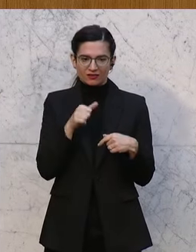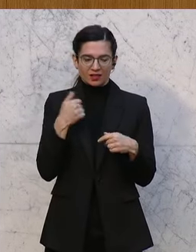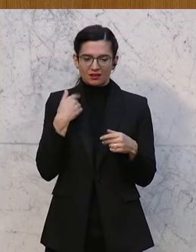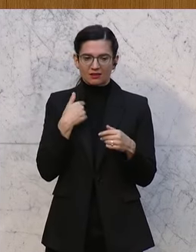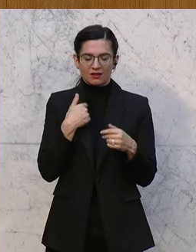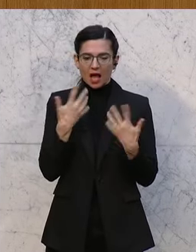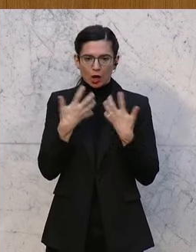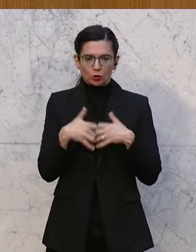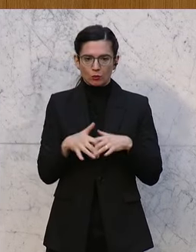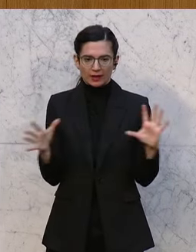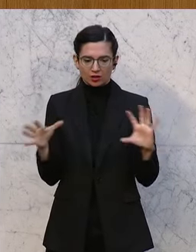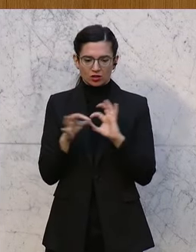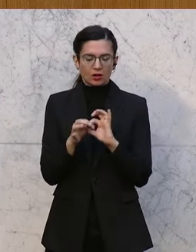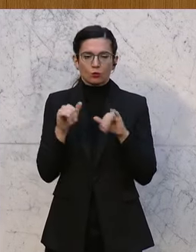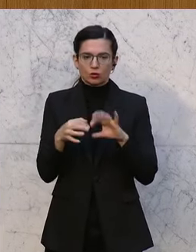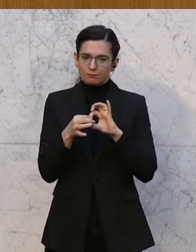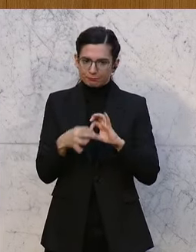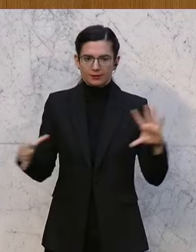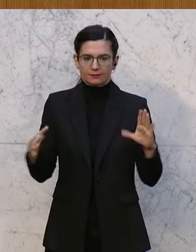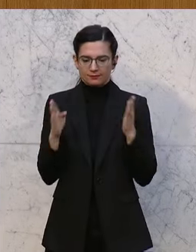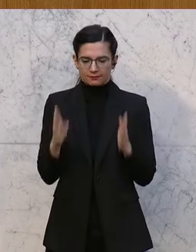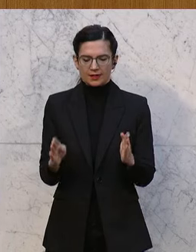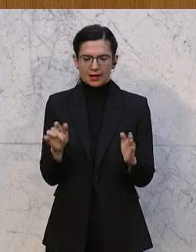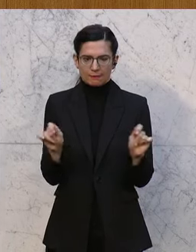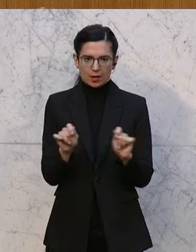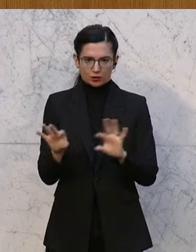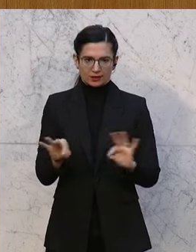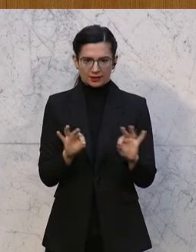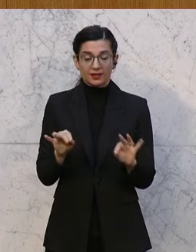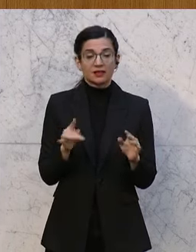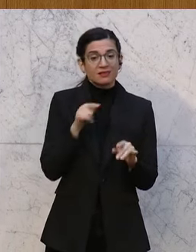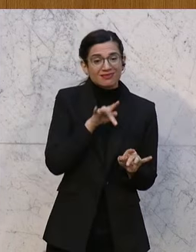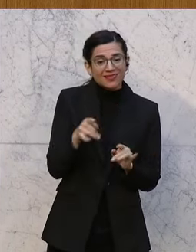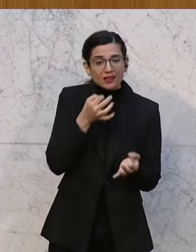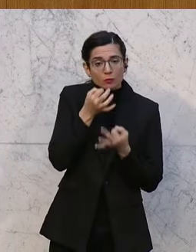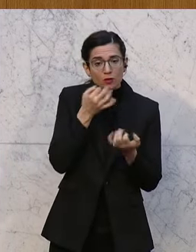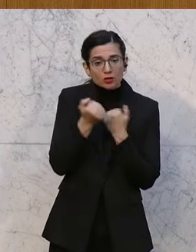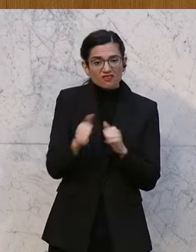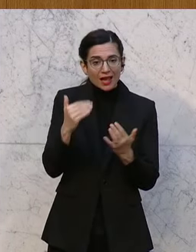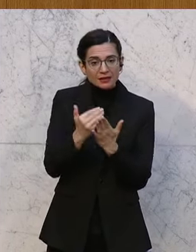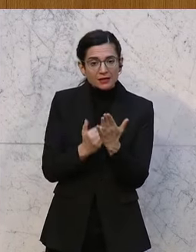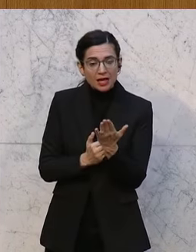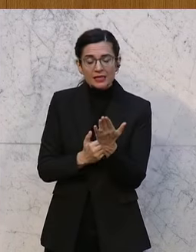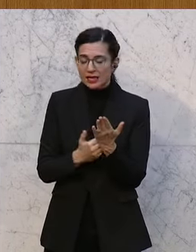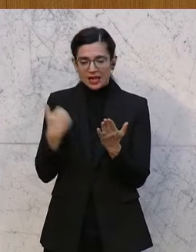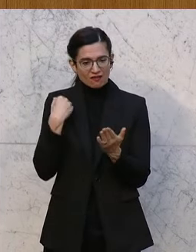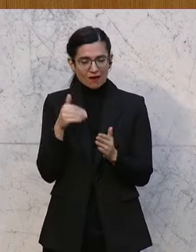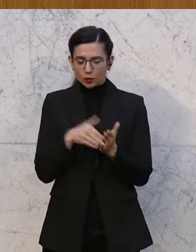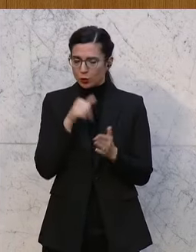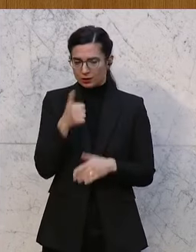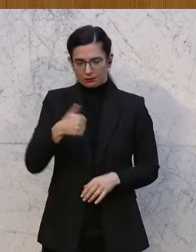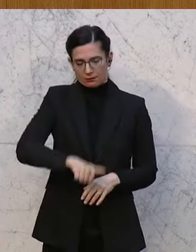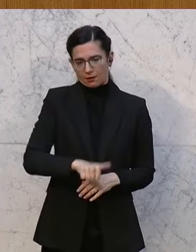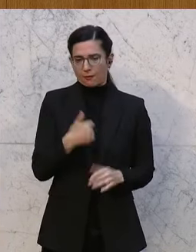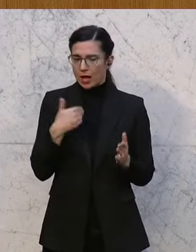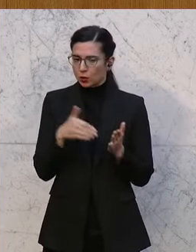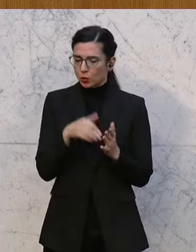sich auch erwartet, dass das schon im Zusammenhang mit dem Informationsfreiheitsgesetz kommt. Wurde es irgendeinem Grund da noch nicht mitverhandelt oder noch